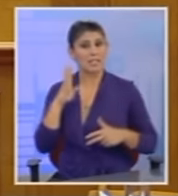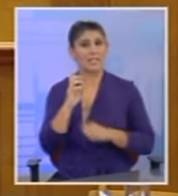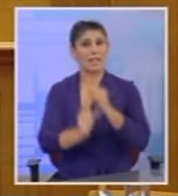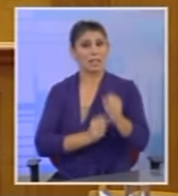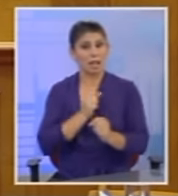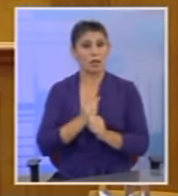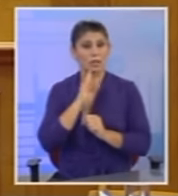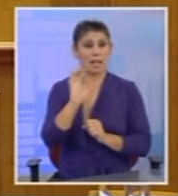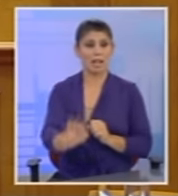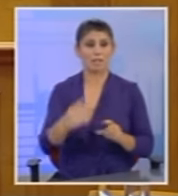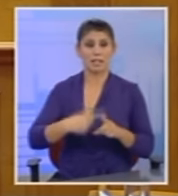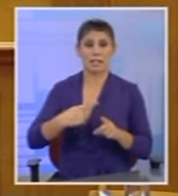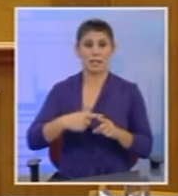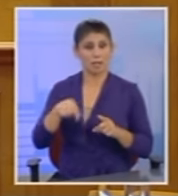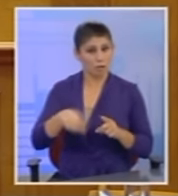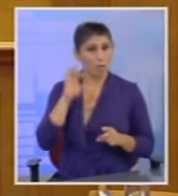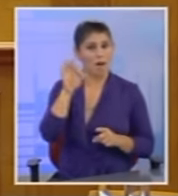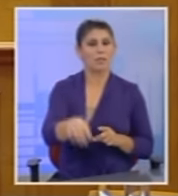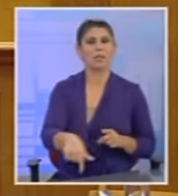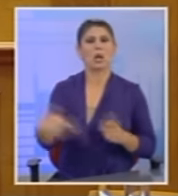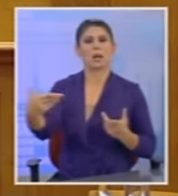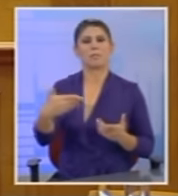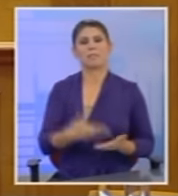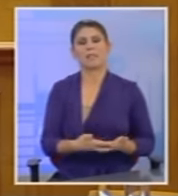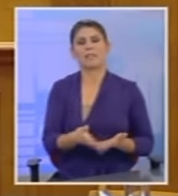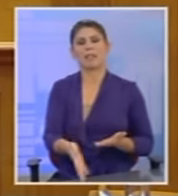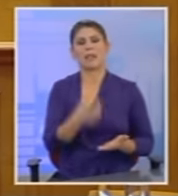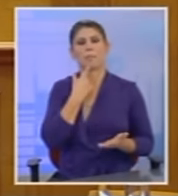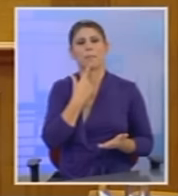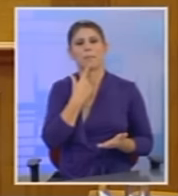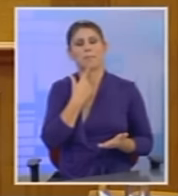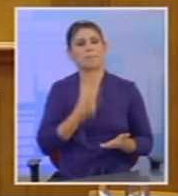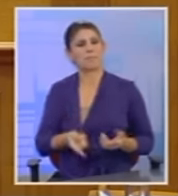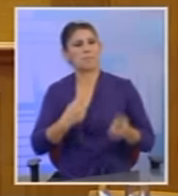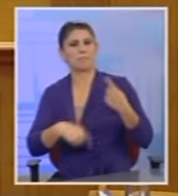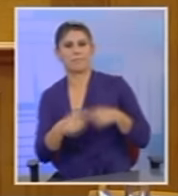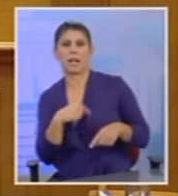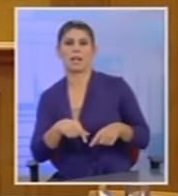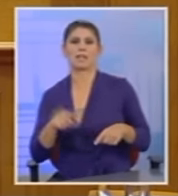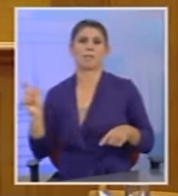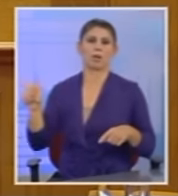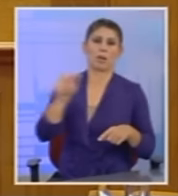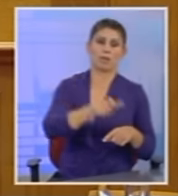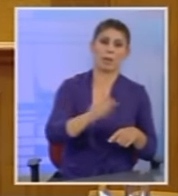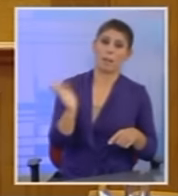οδηγήσατε την πατρίδα εδώ που την οδηγήσατε και τώρα έρχεται και ζητάτε τα ρέστα από τον οποιονδήποτε. Θα πρέπει κάποια στιγμή να